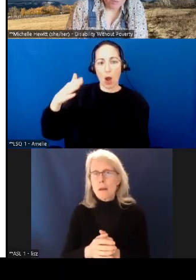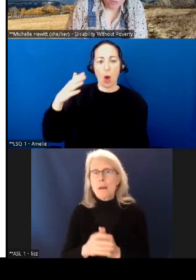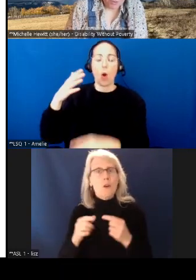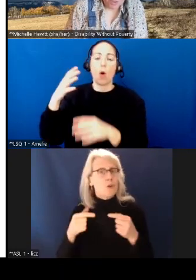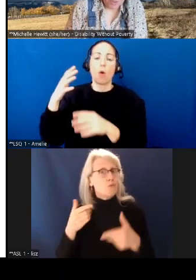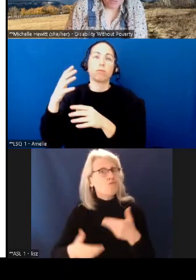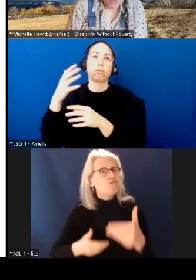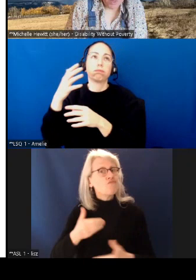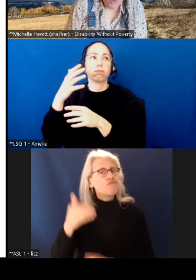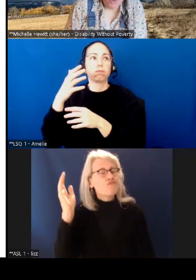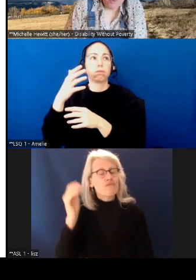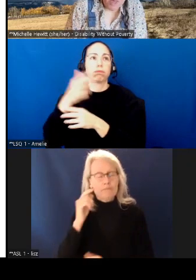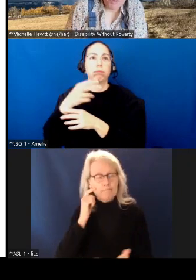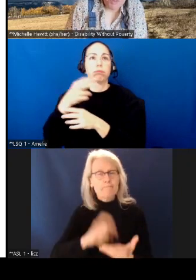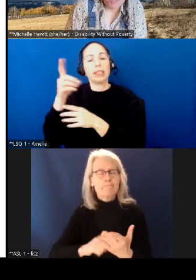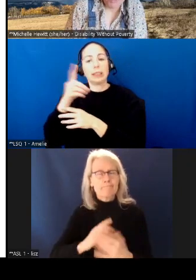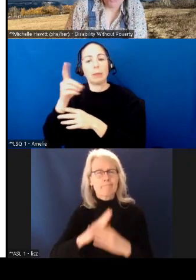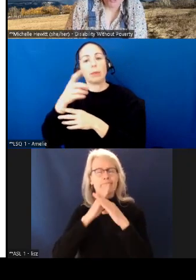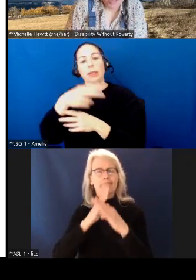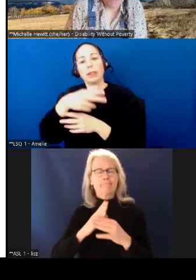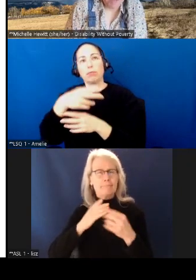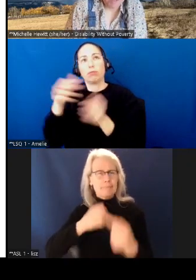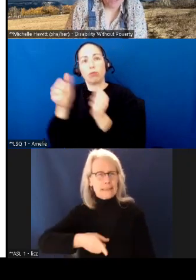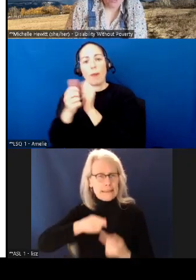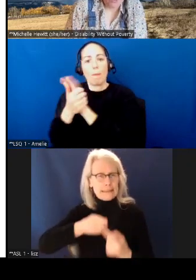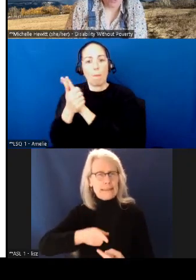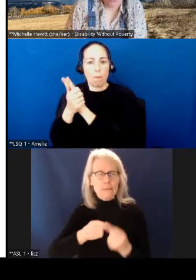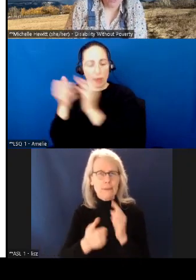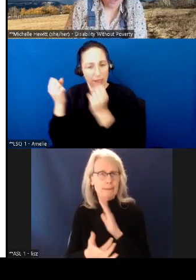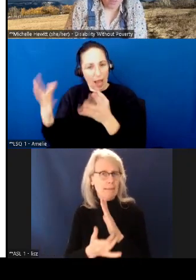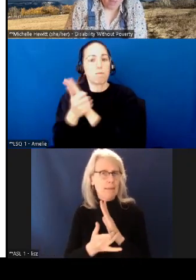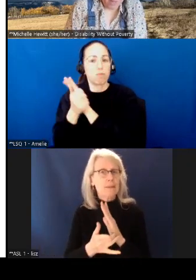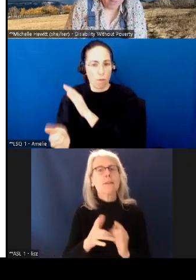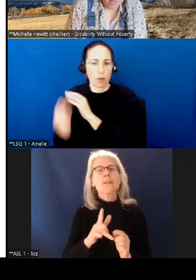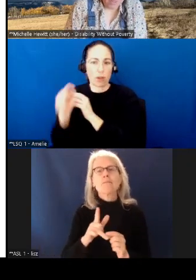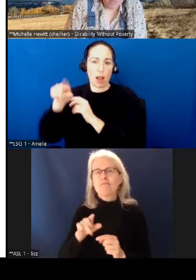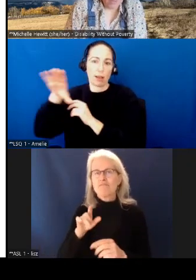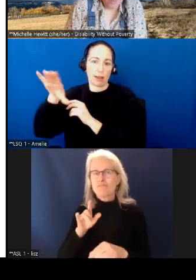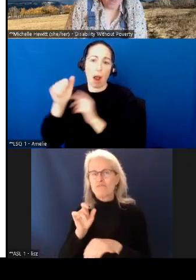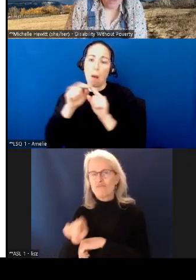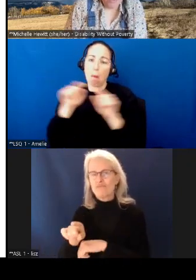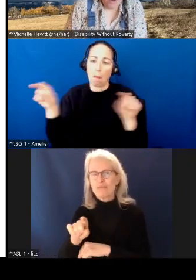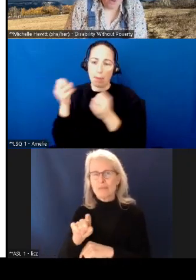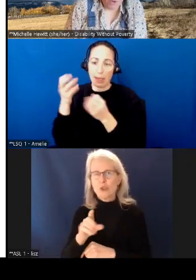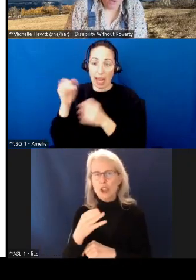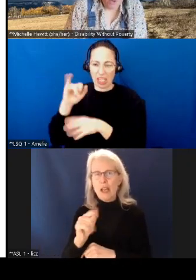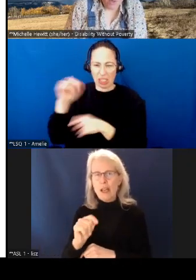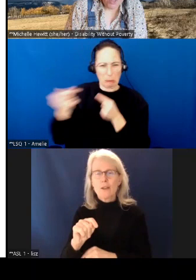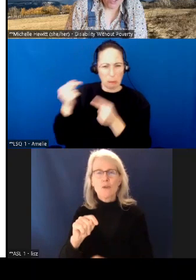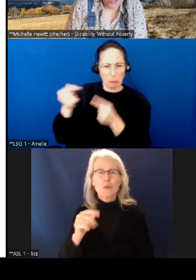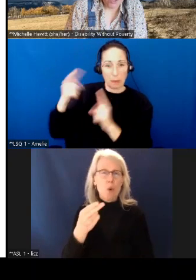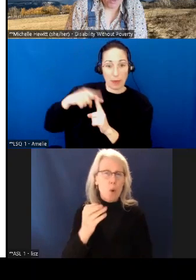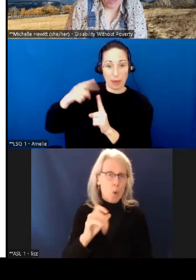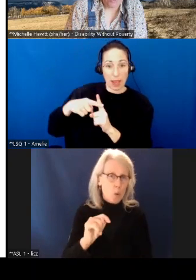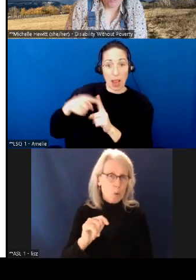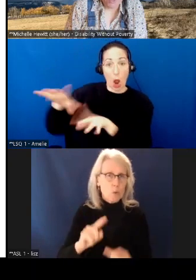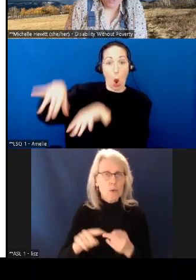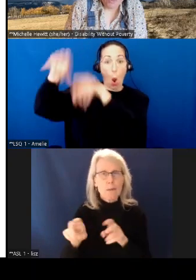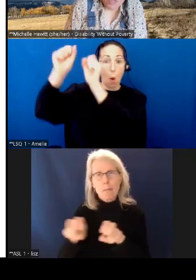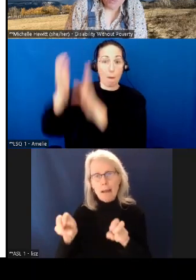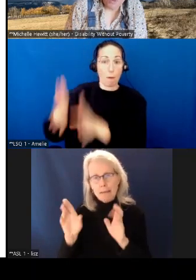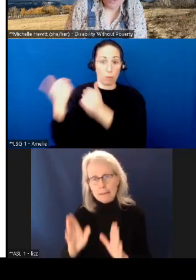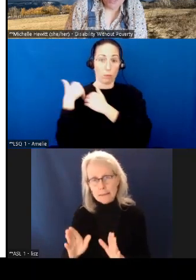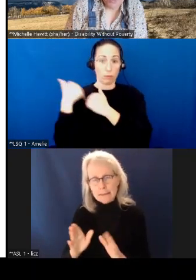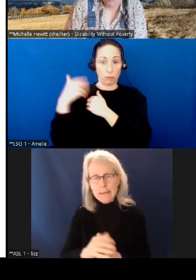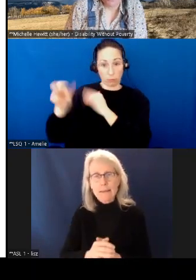Si vous avez des difficultés techniques, vous allez être en mesure d'envoyer un message à l'hôte